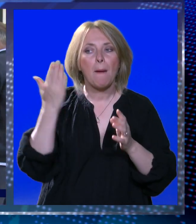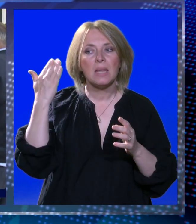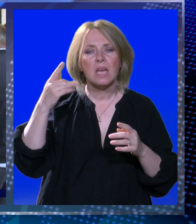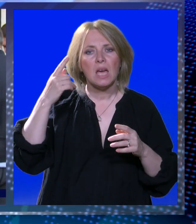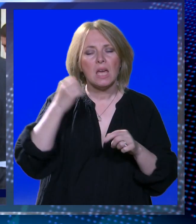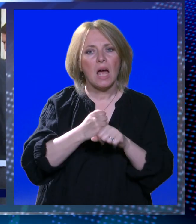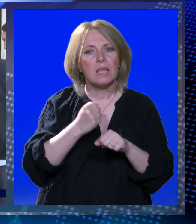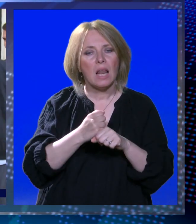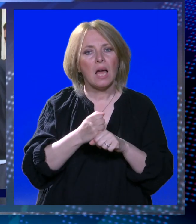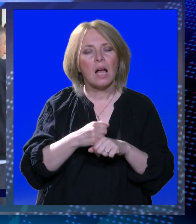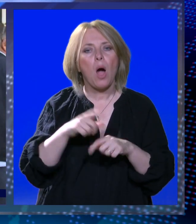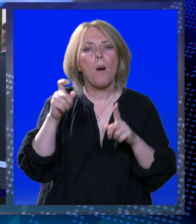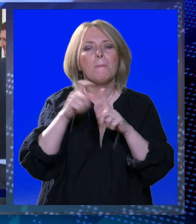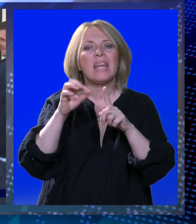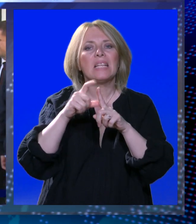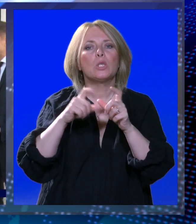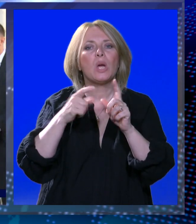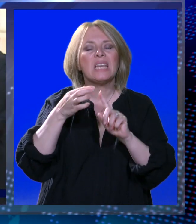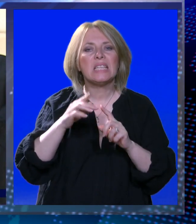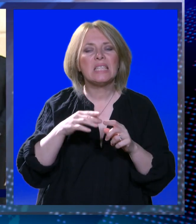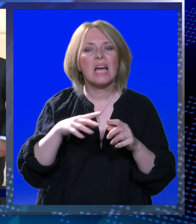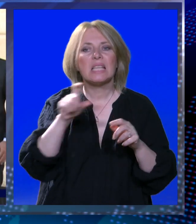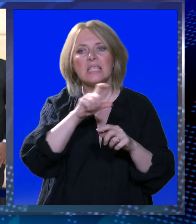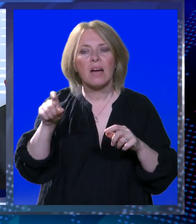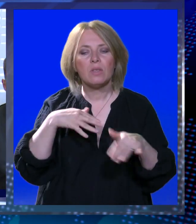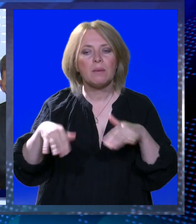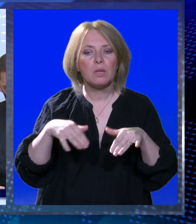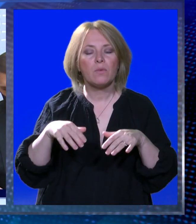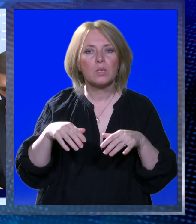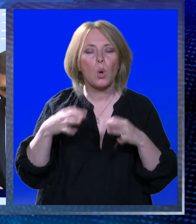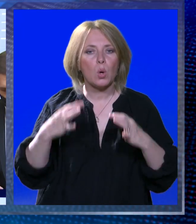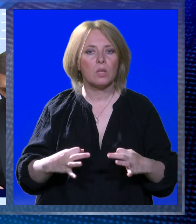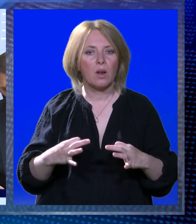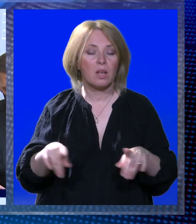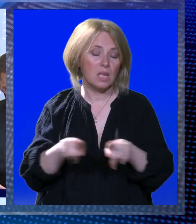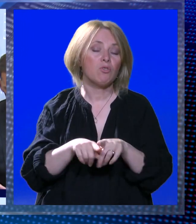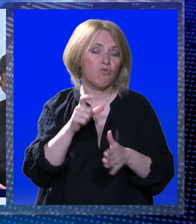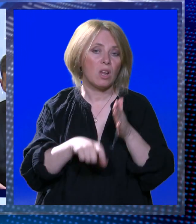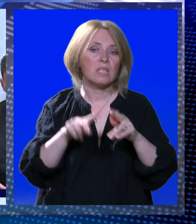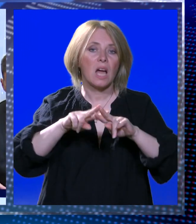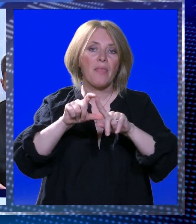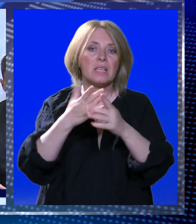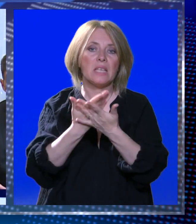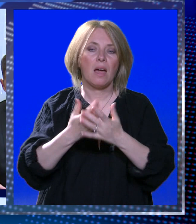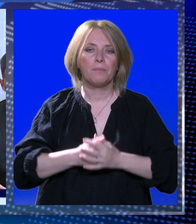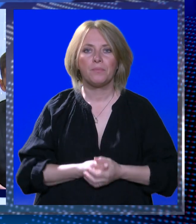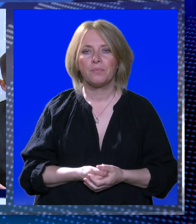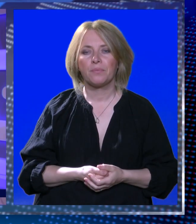područnog ureda Hrvatskog zavoda za mirovinsko osiguranje Dubrovnik. Dodajmo još i kako je članica HDZ-a.